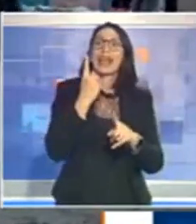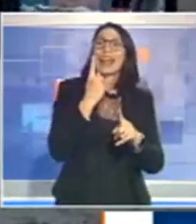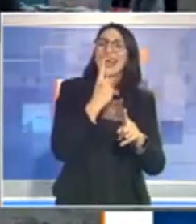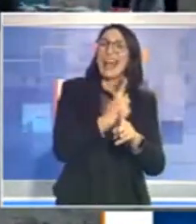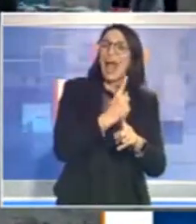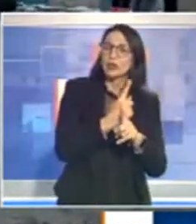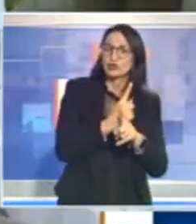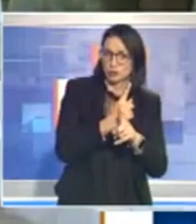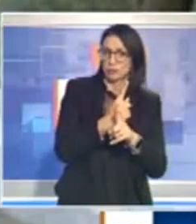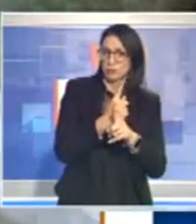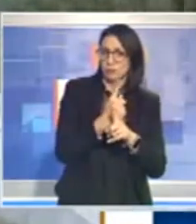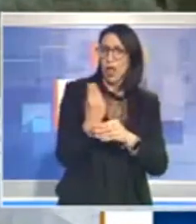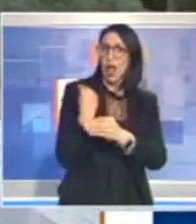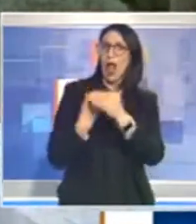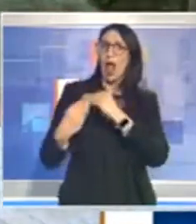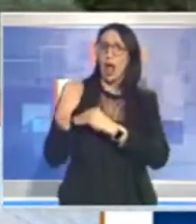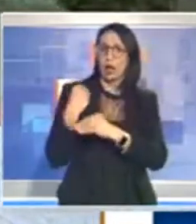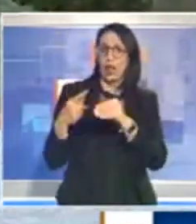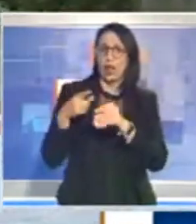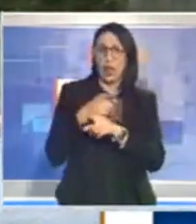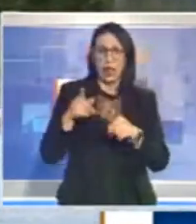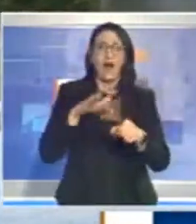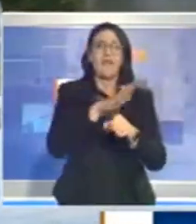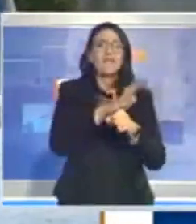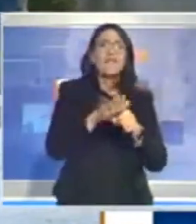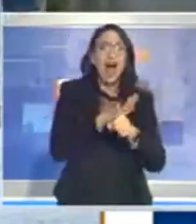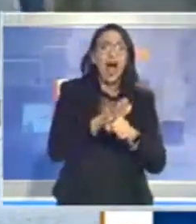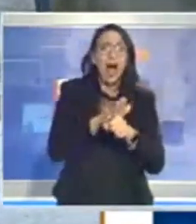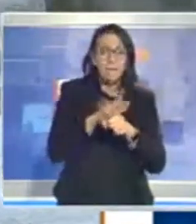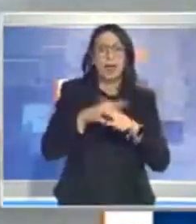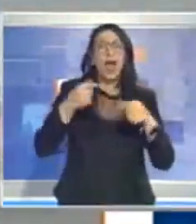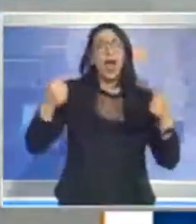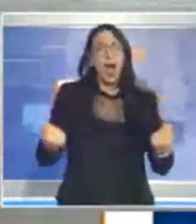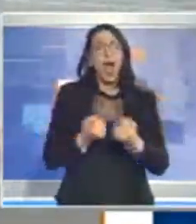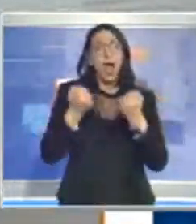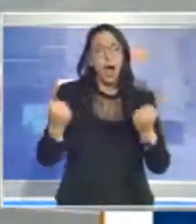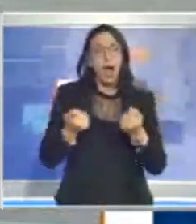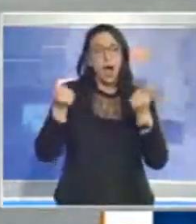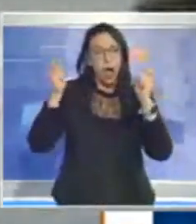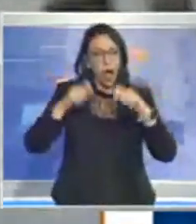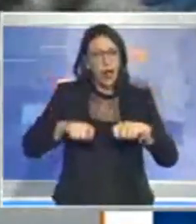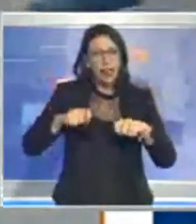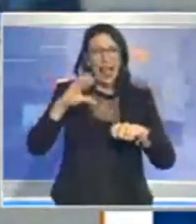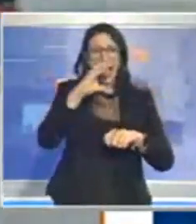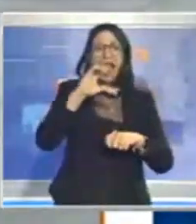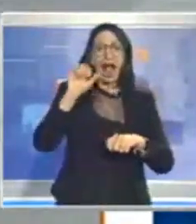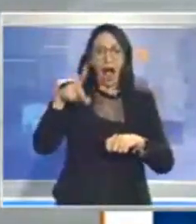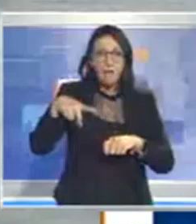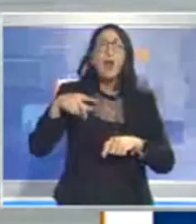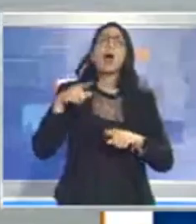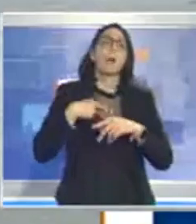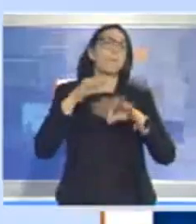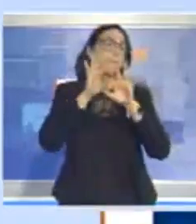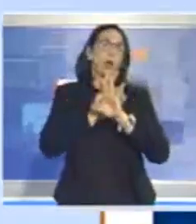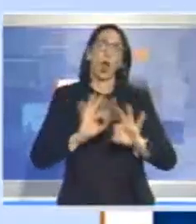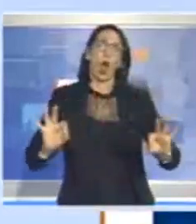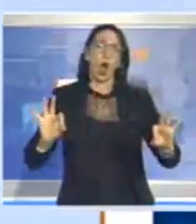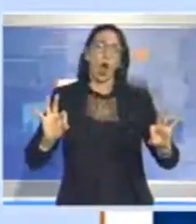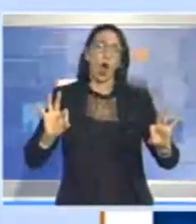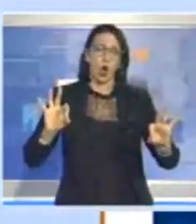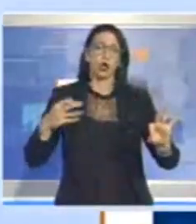anche su richiesta delle stesse famiglie di attivare i cazzo noi siamo già pronti perché abbiamo